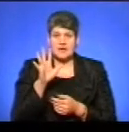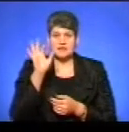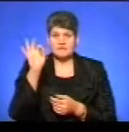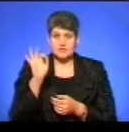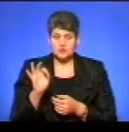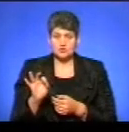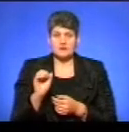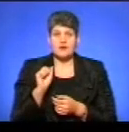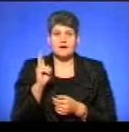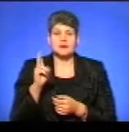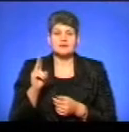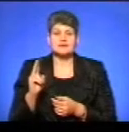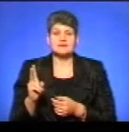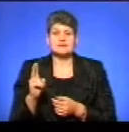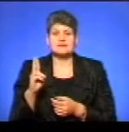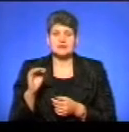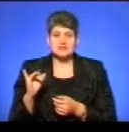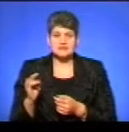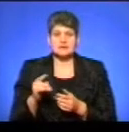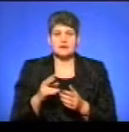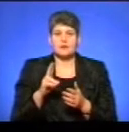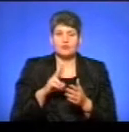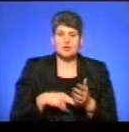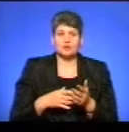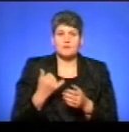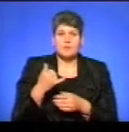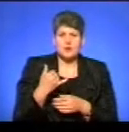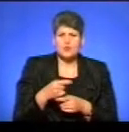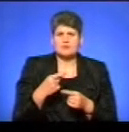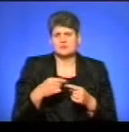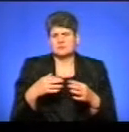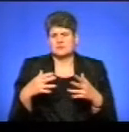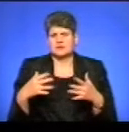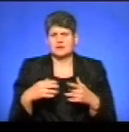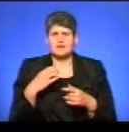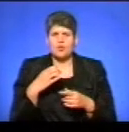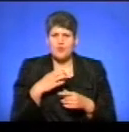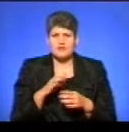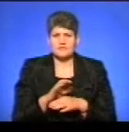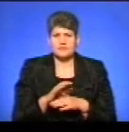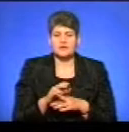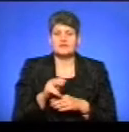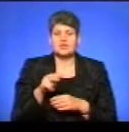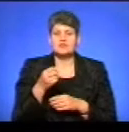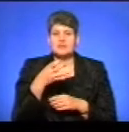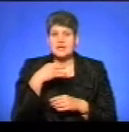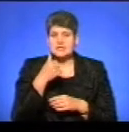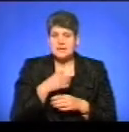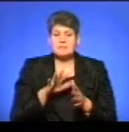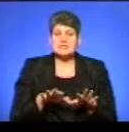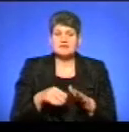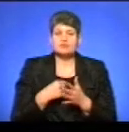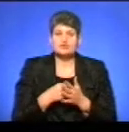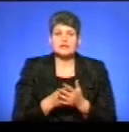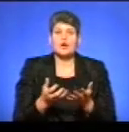акцизного податку – це податок спального, з алкогольних і твітнових виробів. Динаміка. 2015 рік місцеві бюджети